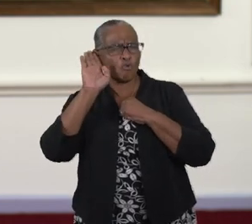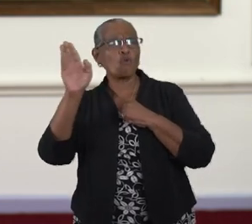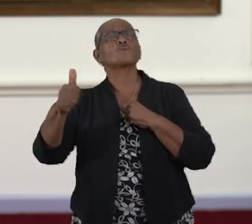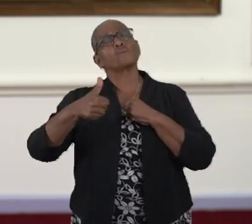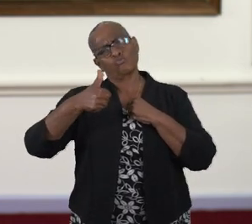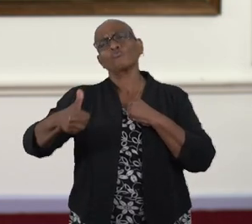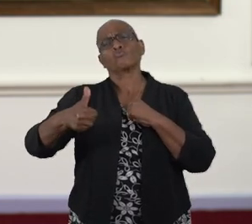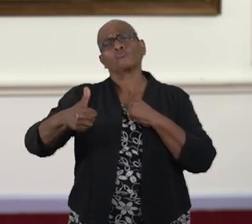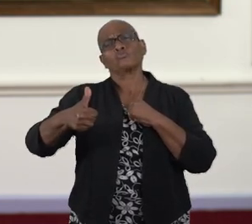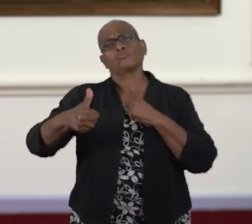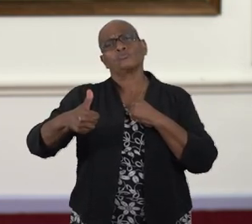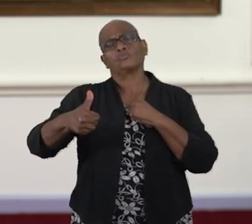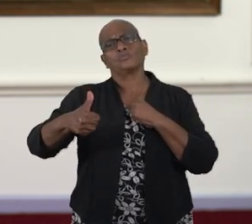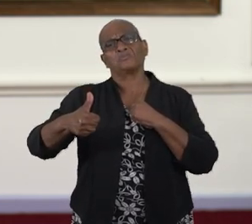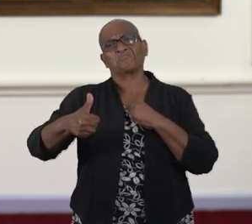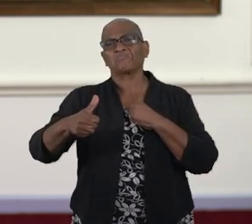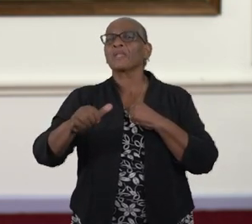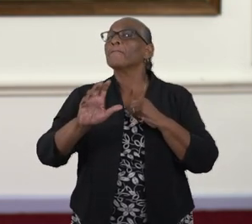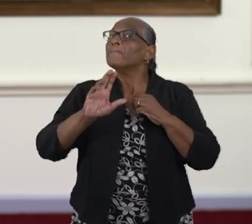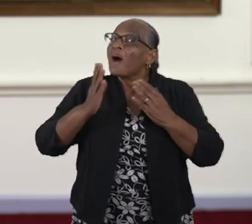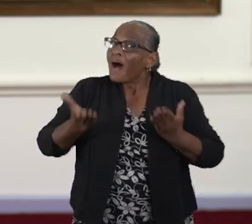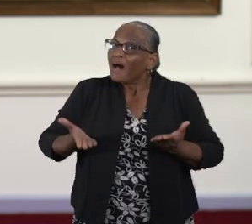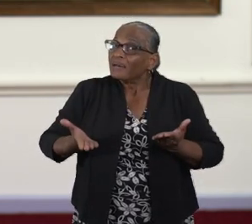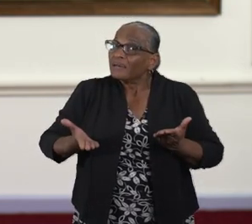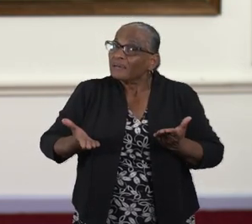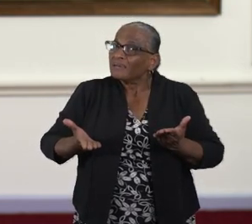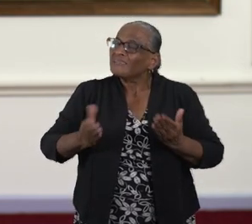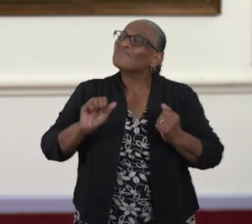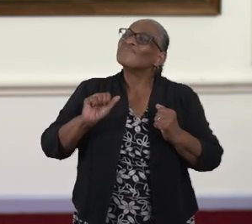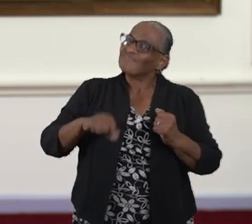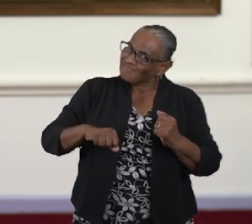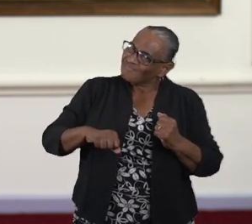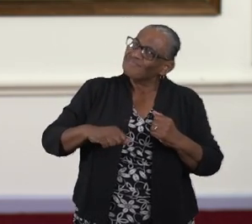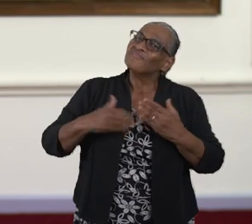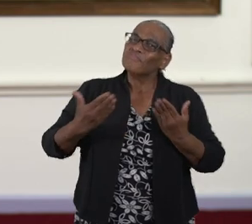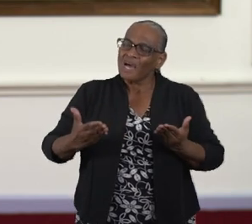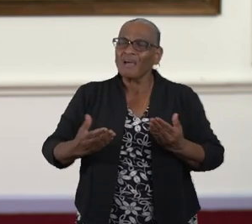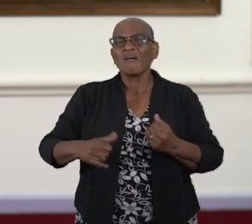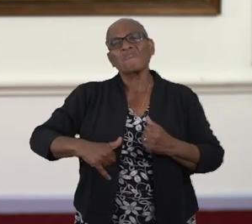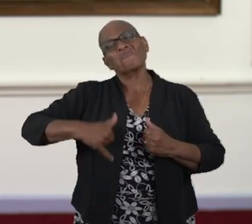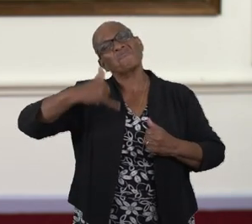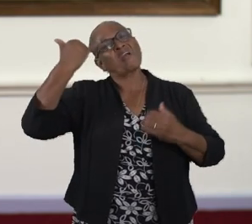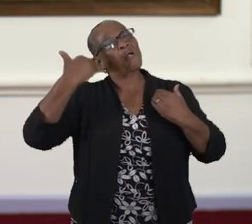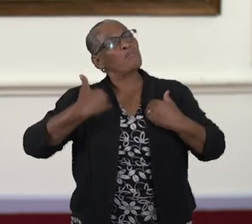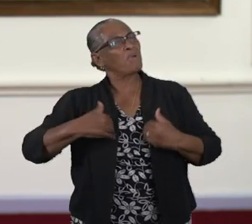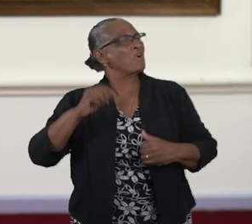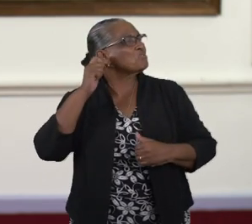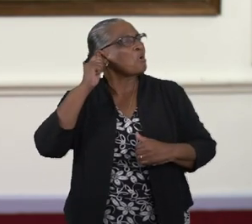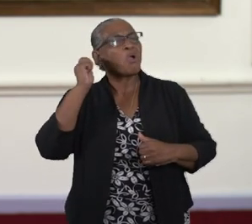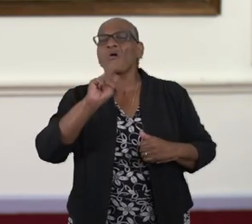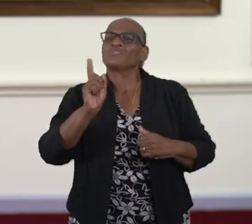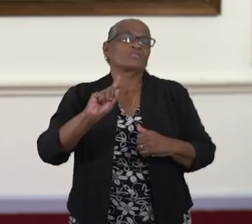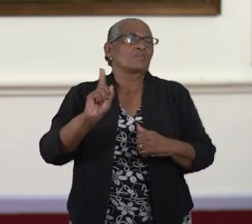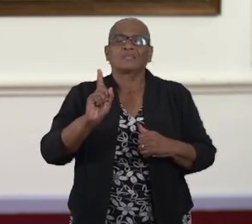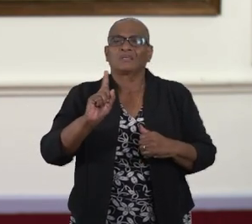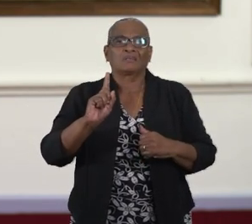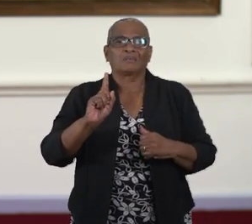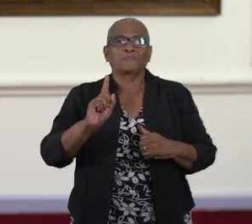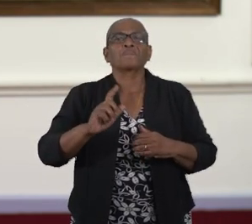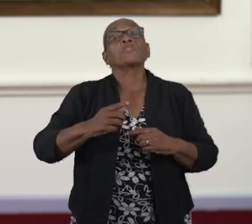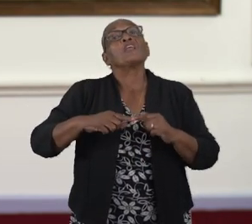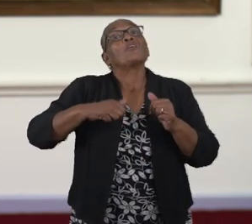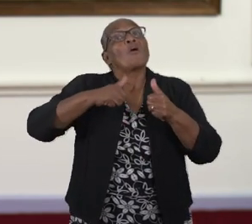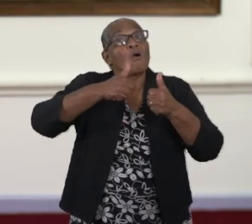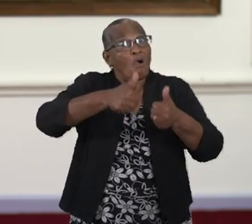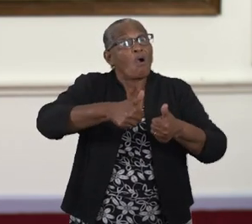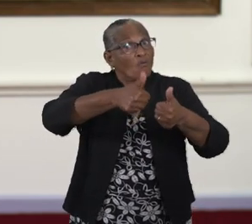hebben gegeven aan de oproep. Helaas, ja, helaas hebben velen dat niet gedaan. Dit met